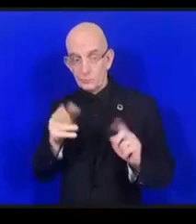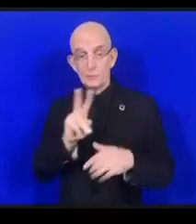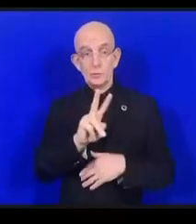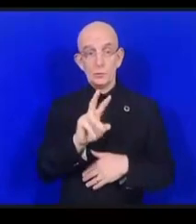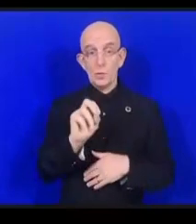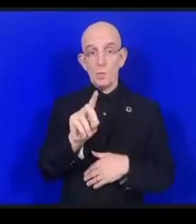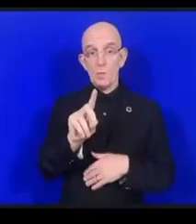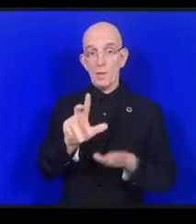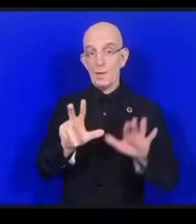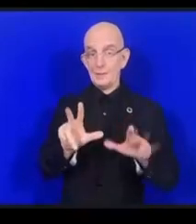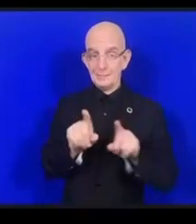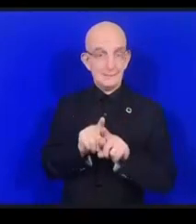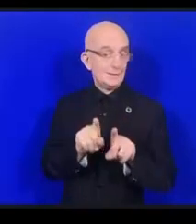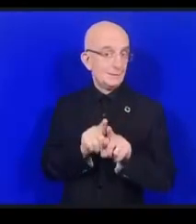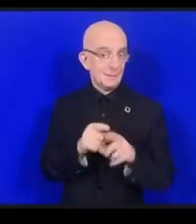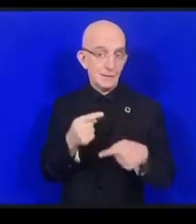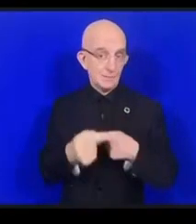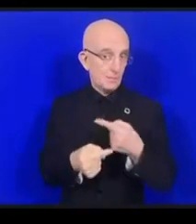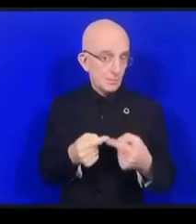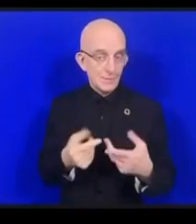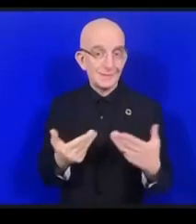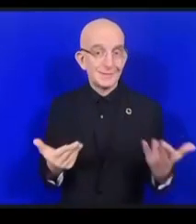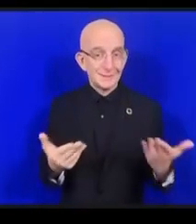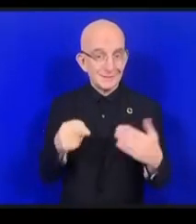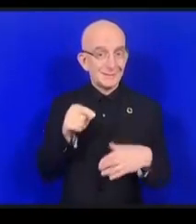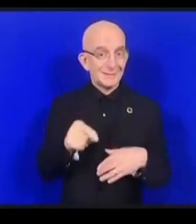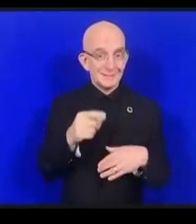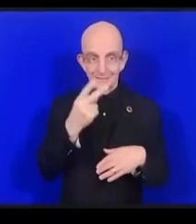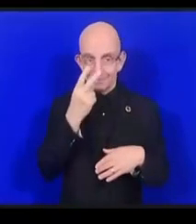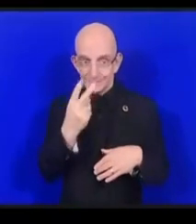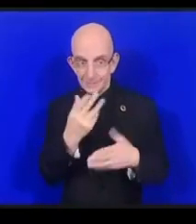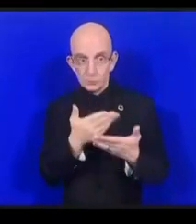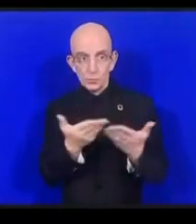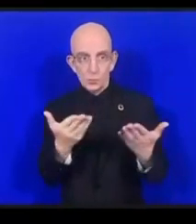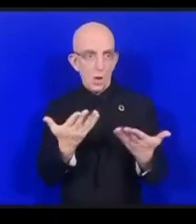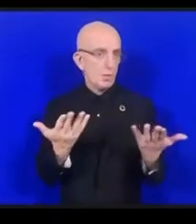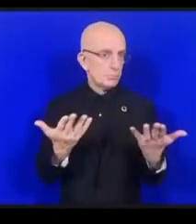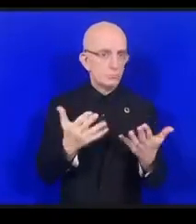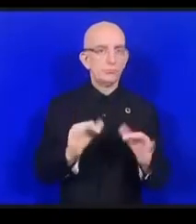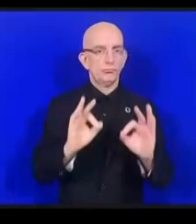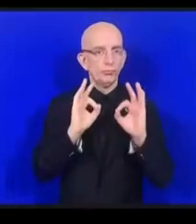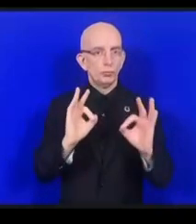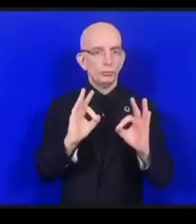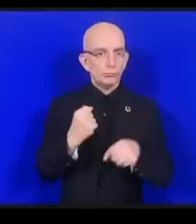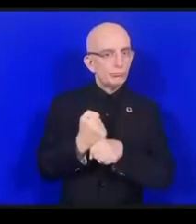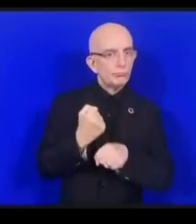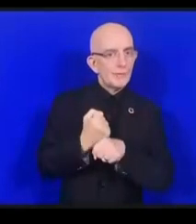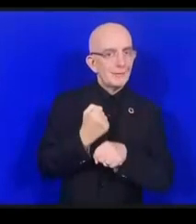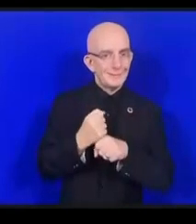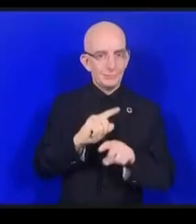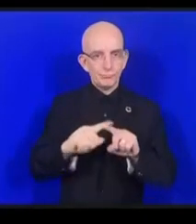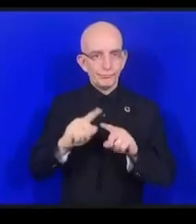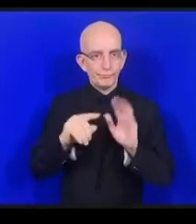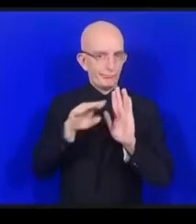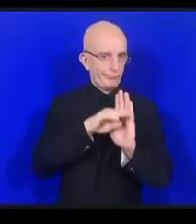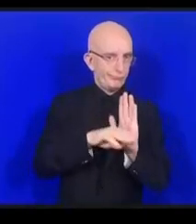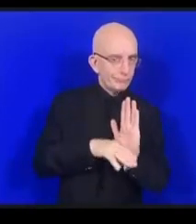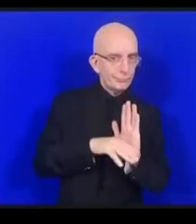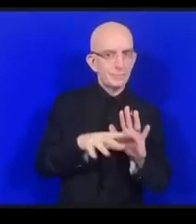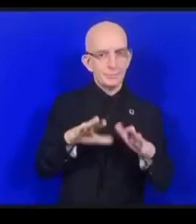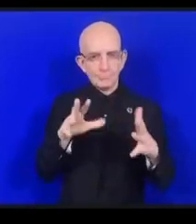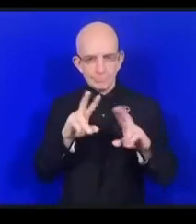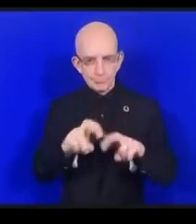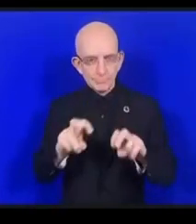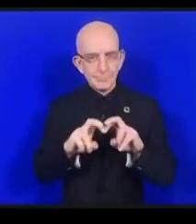pratiques sur l'Internet des objets ont été publiques avec des lignes directrices pour essayer de voir comment